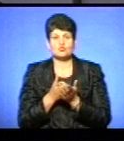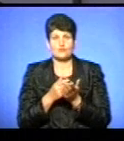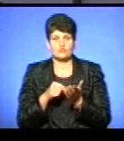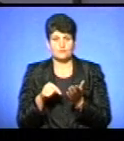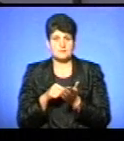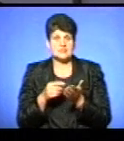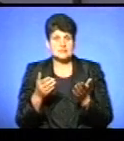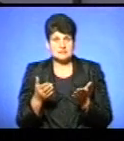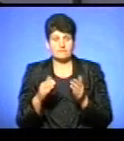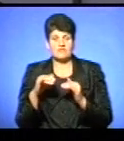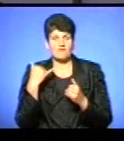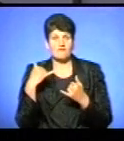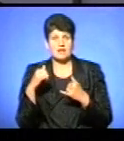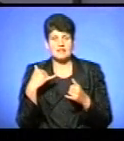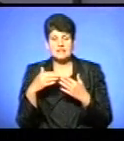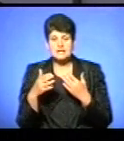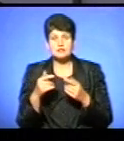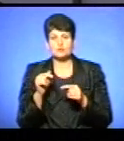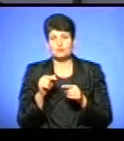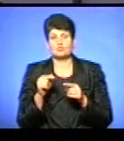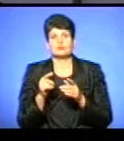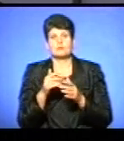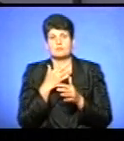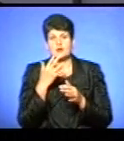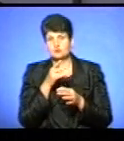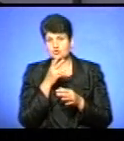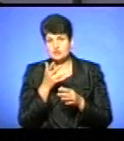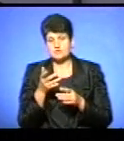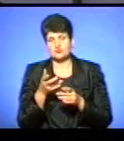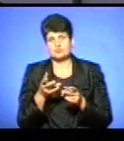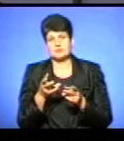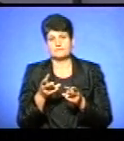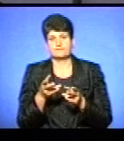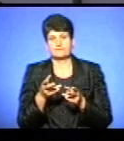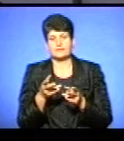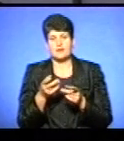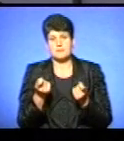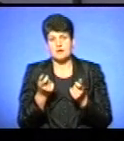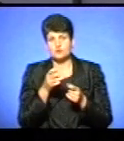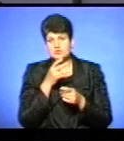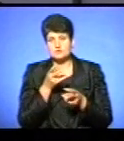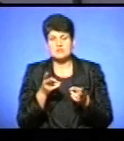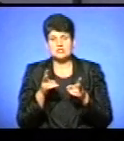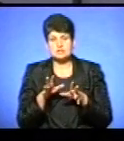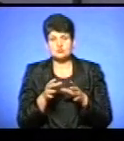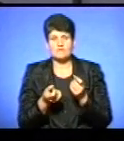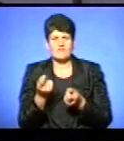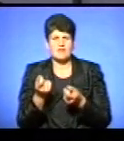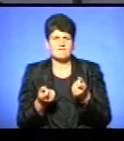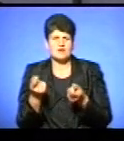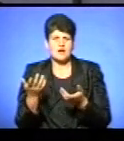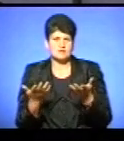виклики, тому не дуже багато часу інспекторам залишається для того, щоб виявляти якісь банальні